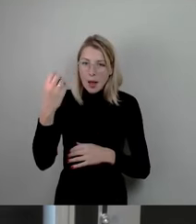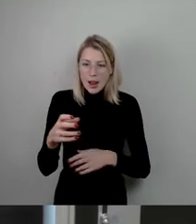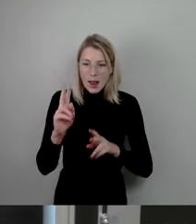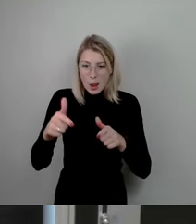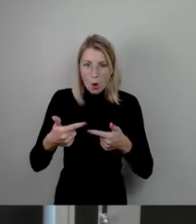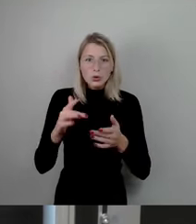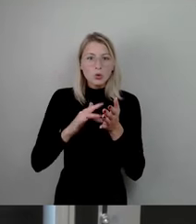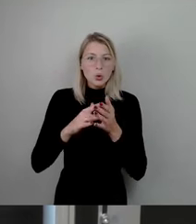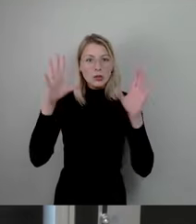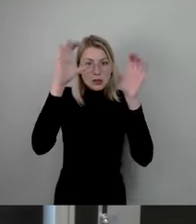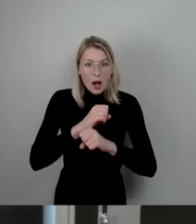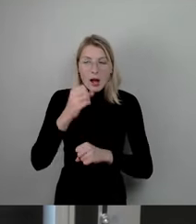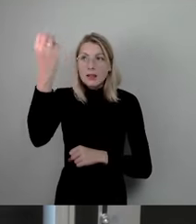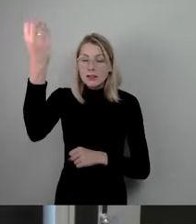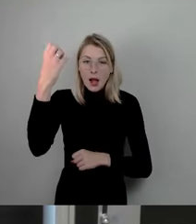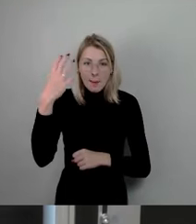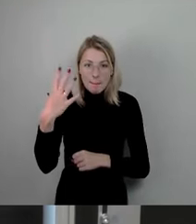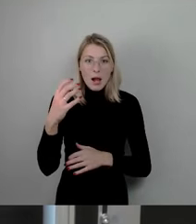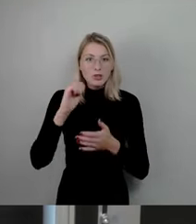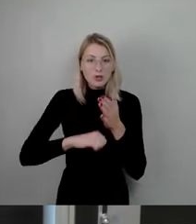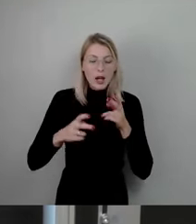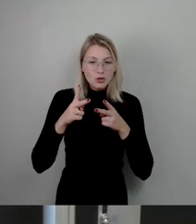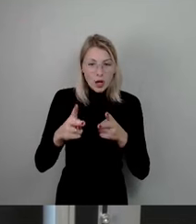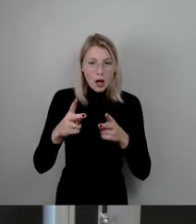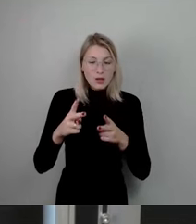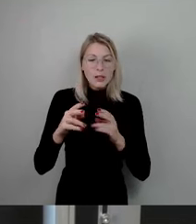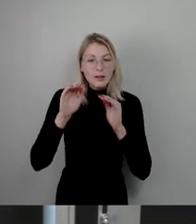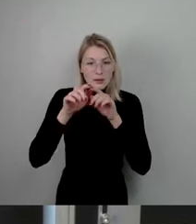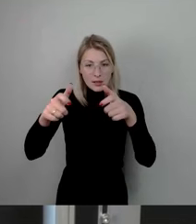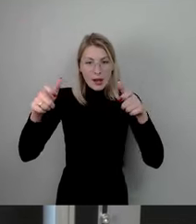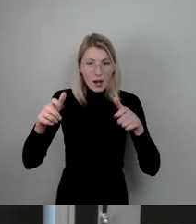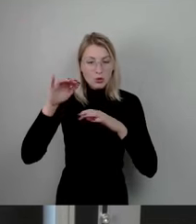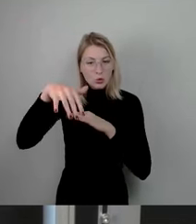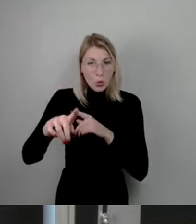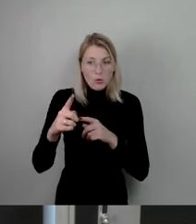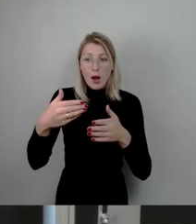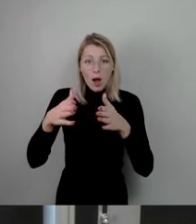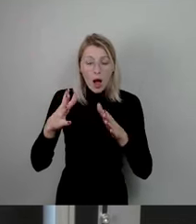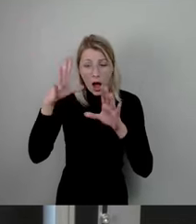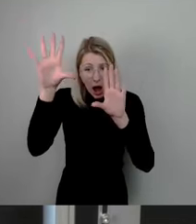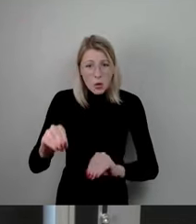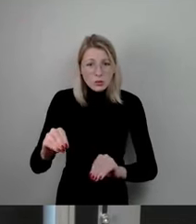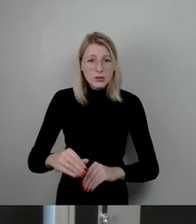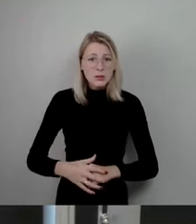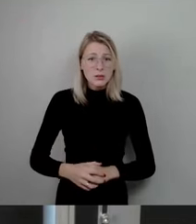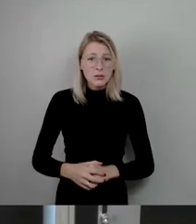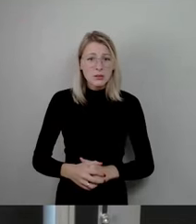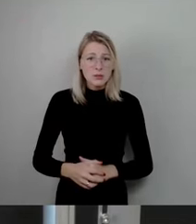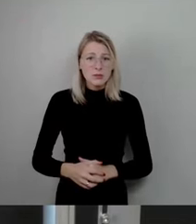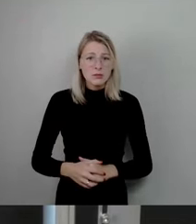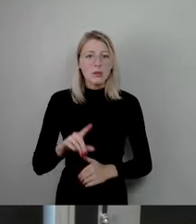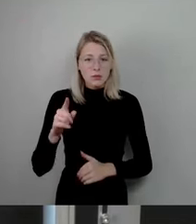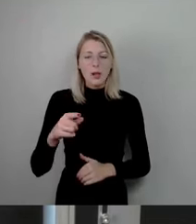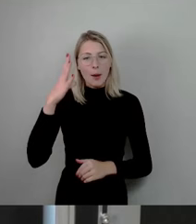ist die Ampel, Steinstraße, Terrassenufer, aus. Plötzlich ist sie aus. Dann dachte ich mir, der Mann hat gehandelt.